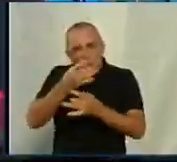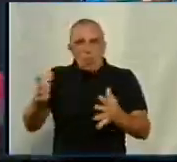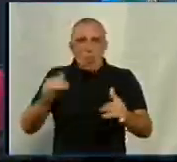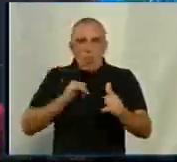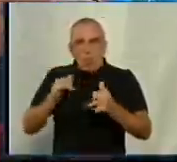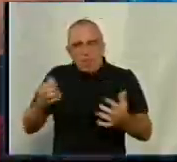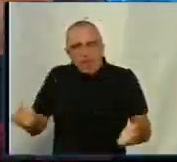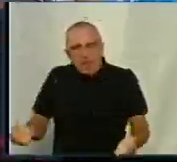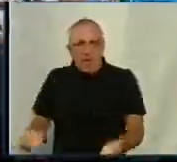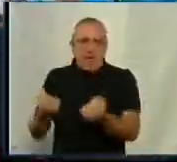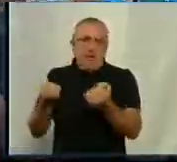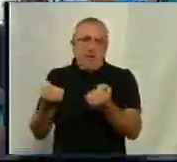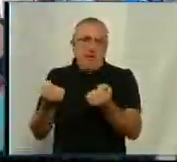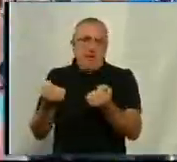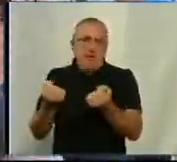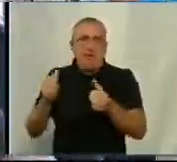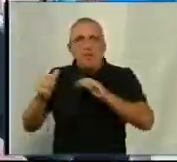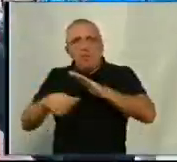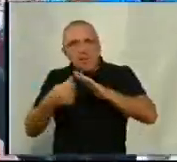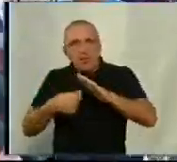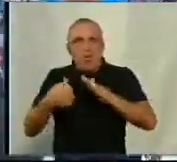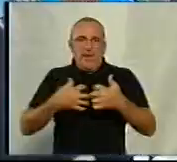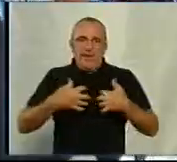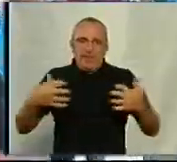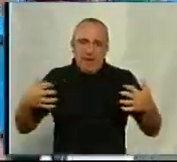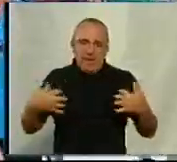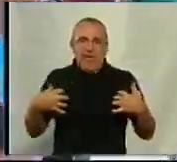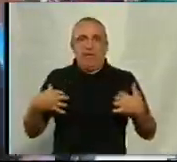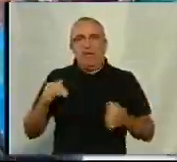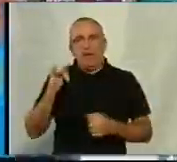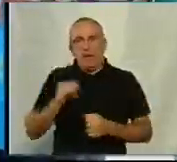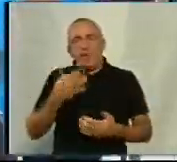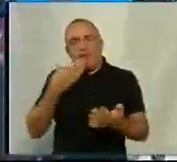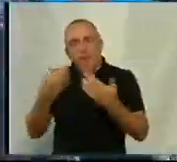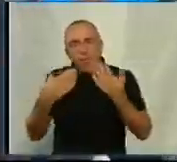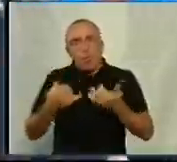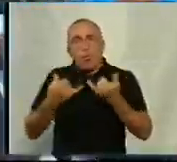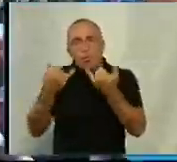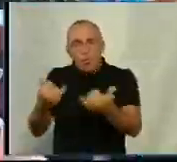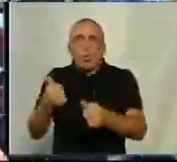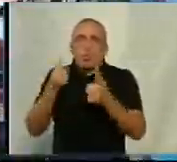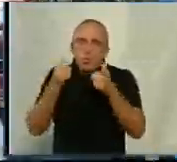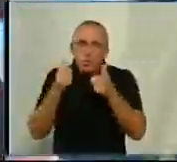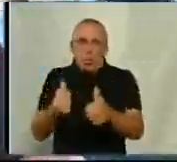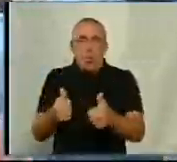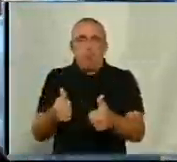підтримували бездомних тварин. І відносилися до них дуже добре,